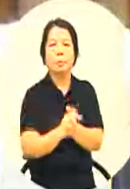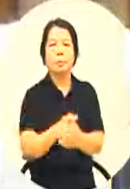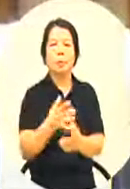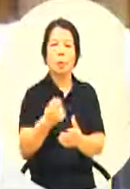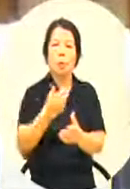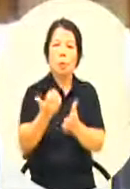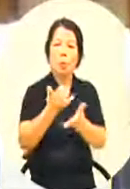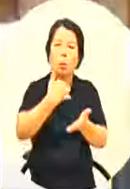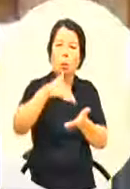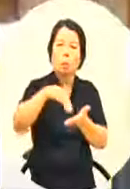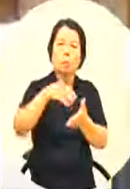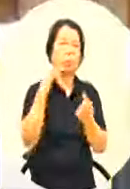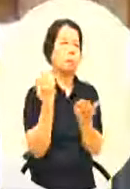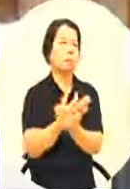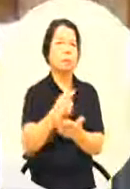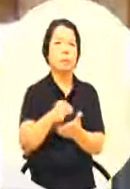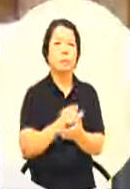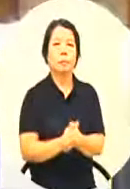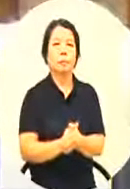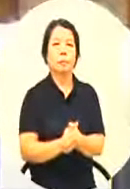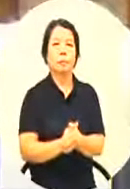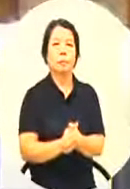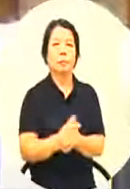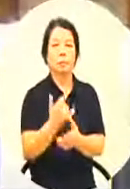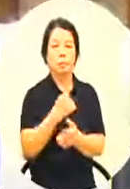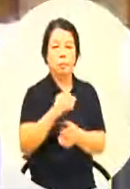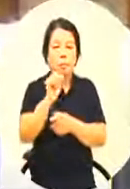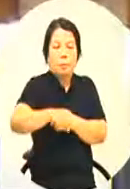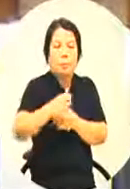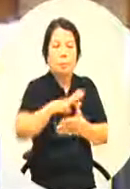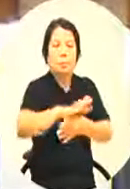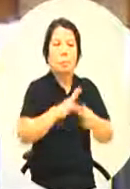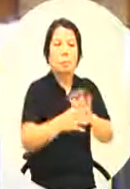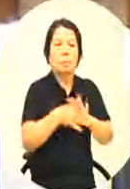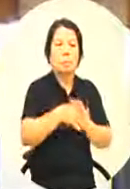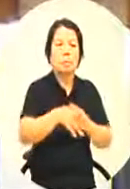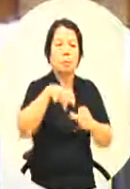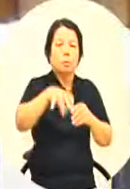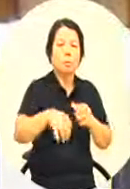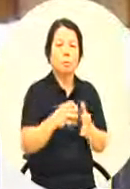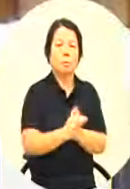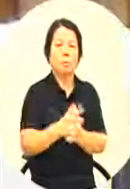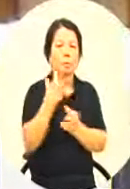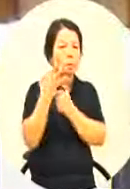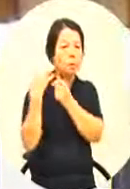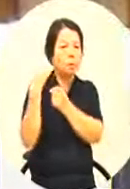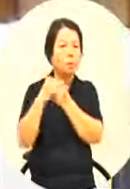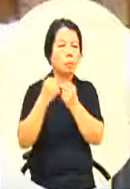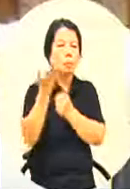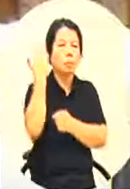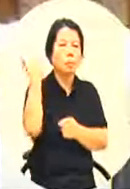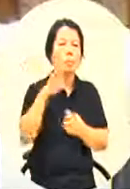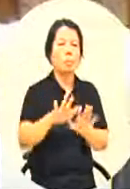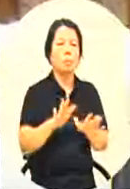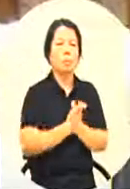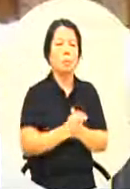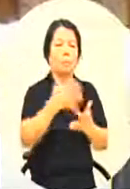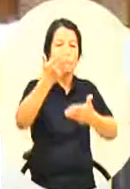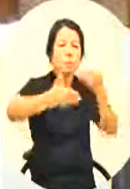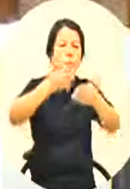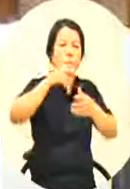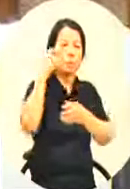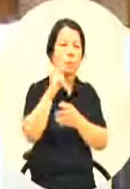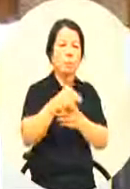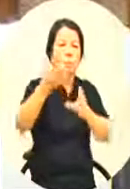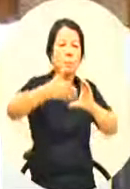会不会觉得有点不足坦白说我非常肯定文化局这几年就是在扶持所谓的影视产业的努力我们